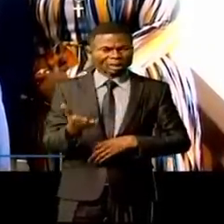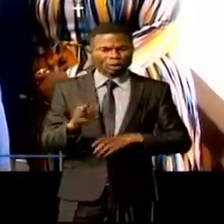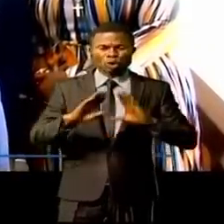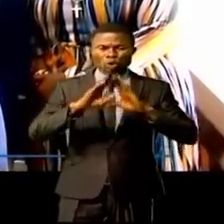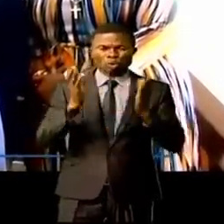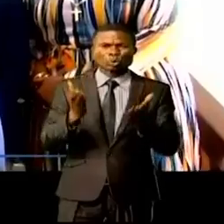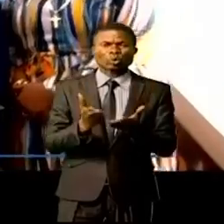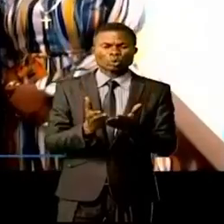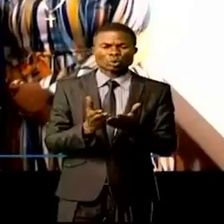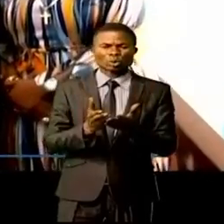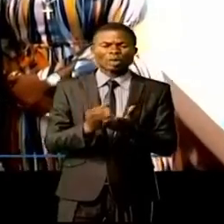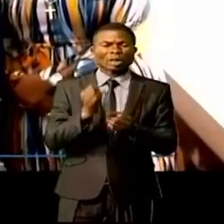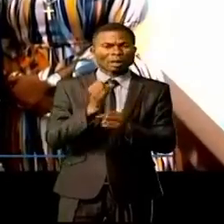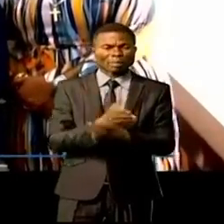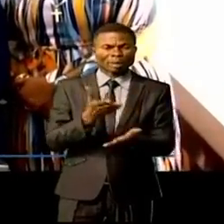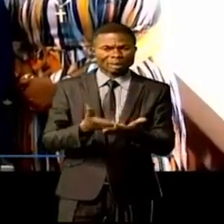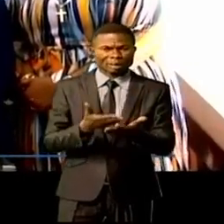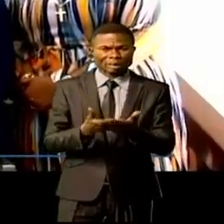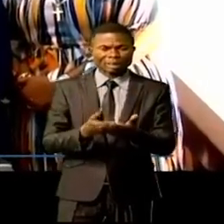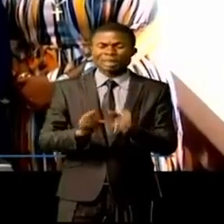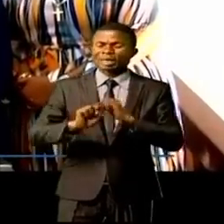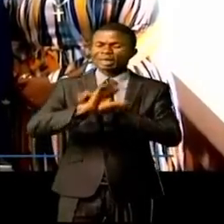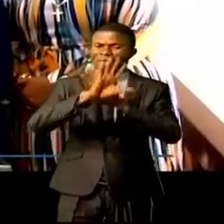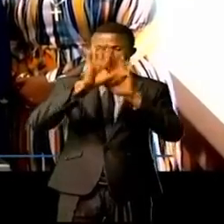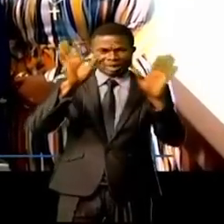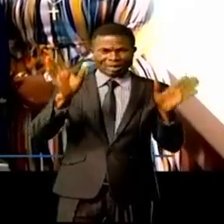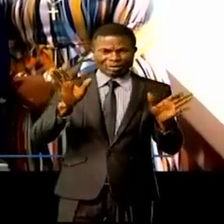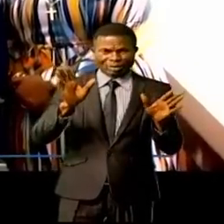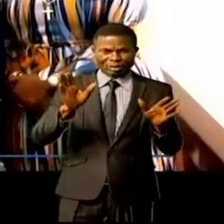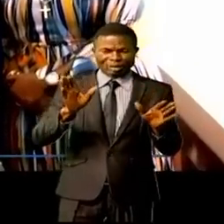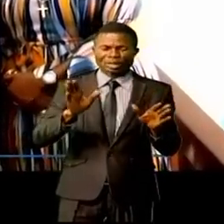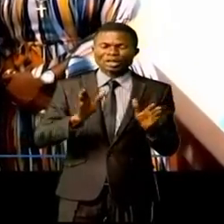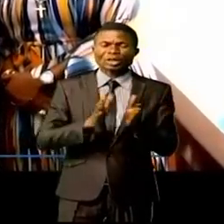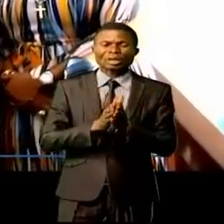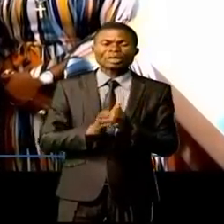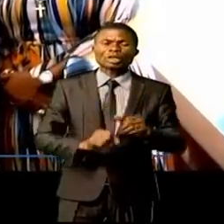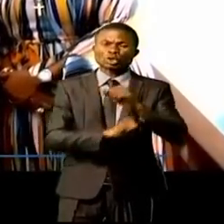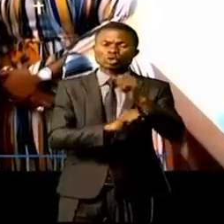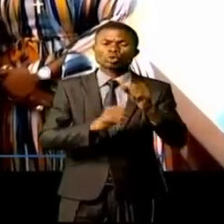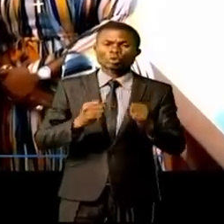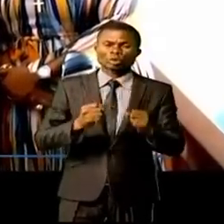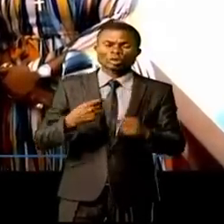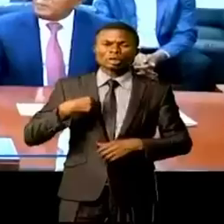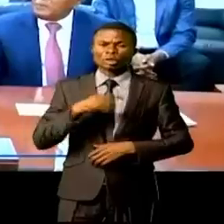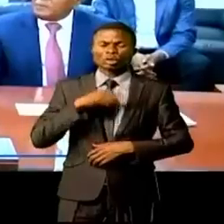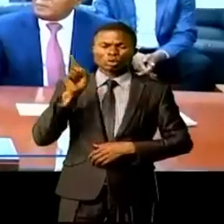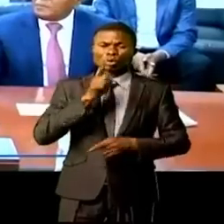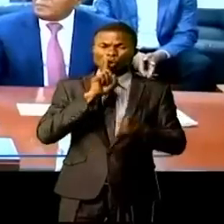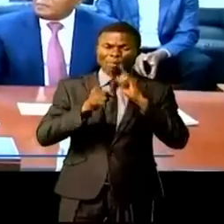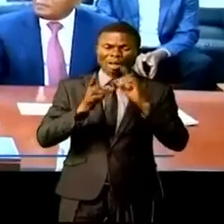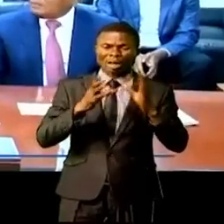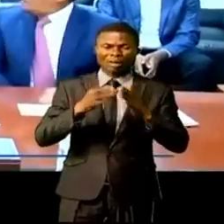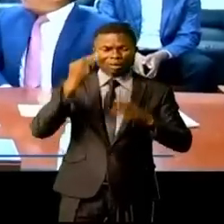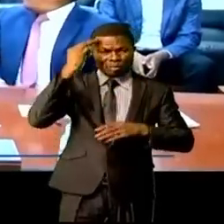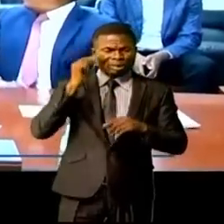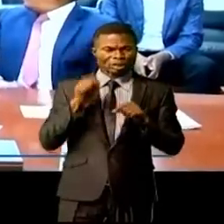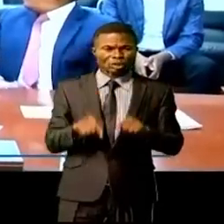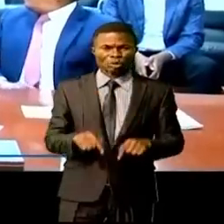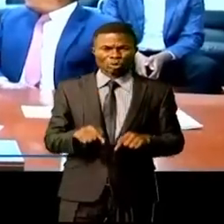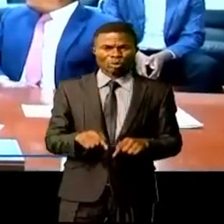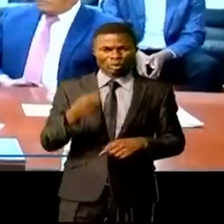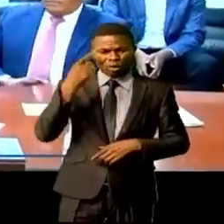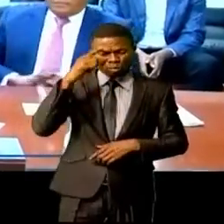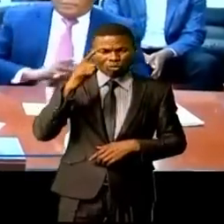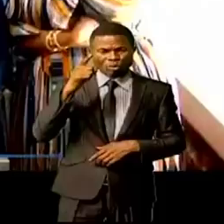a été fait par la transparence la plus totale. Raison pour laquelle nous sommes venus échanger avec le ministre aujourd'hui pour